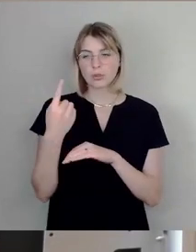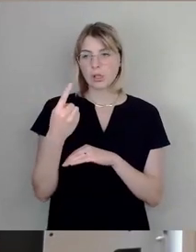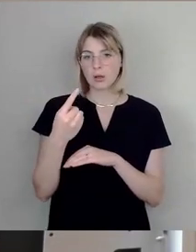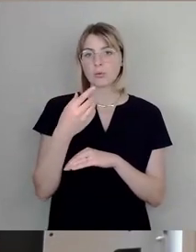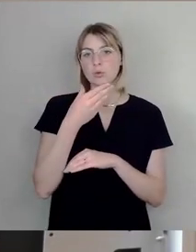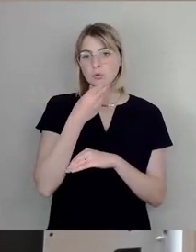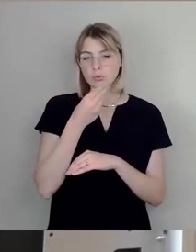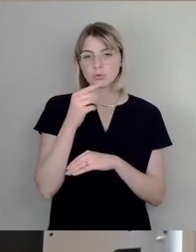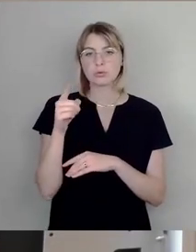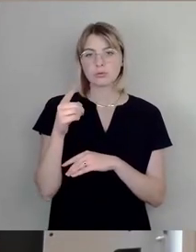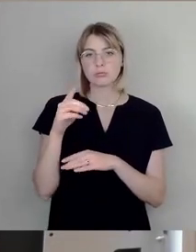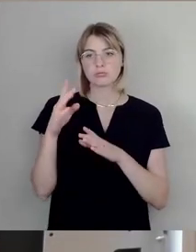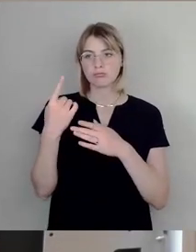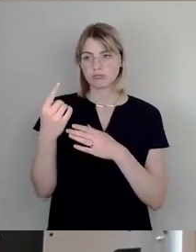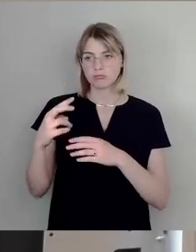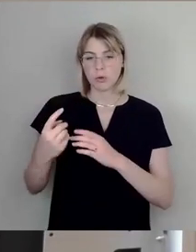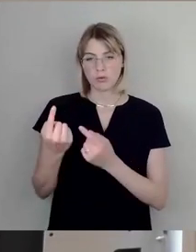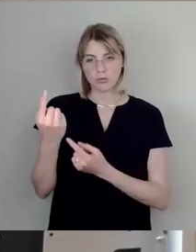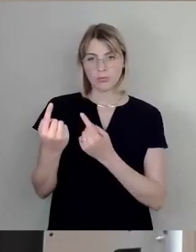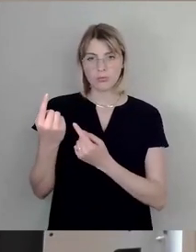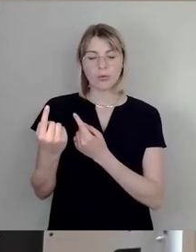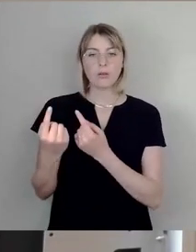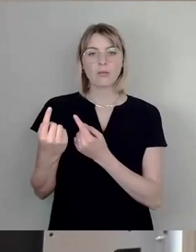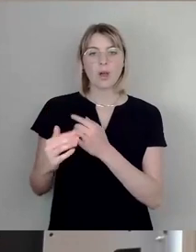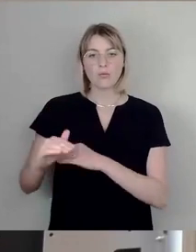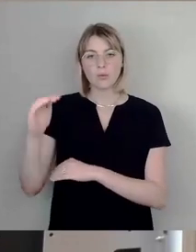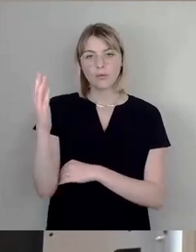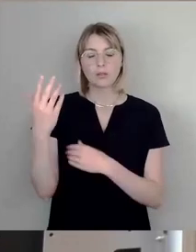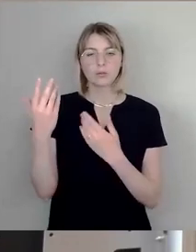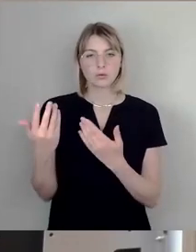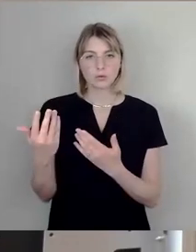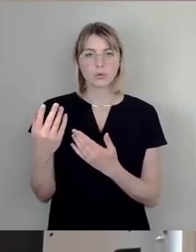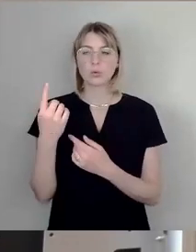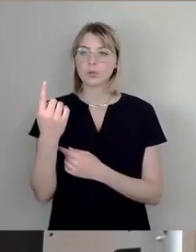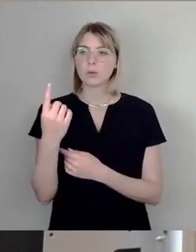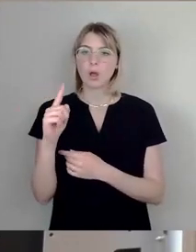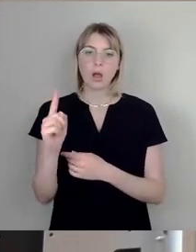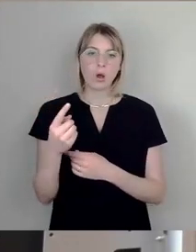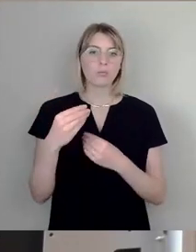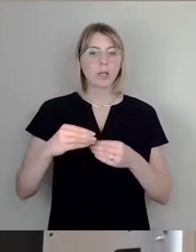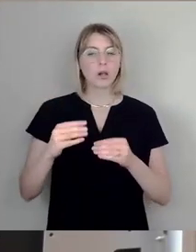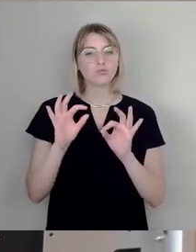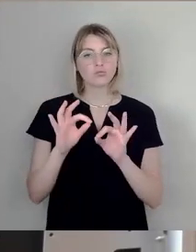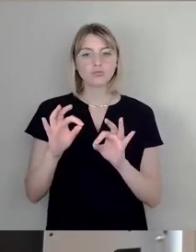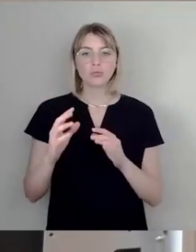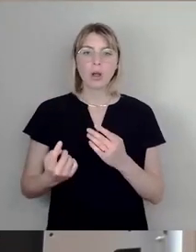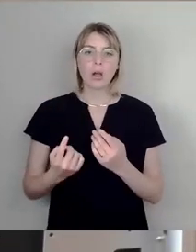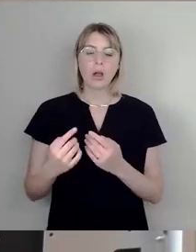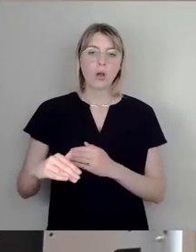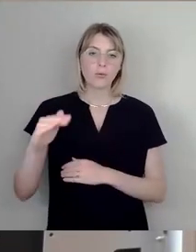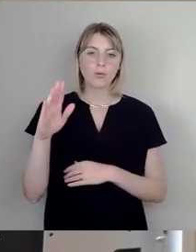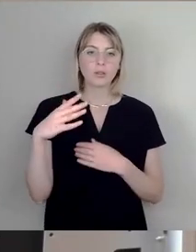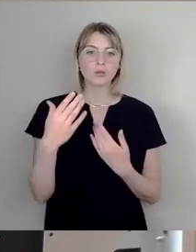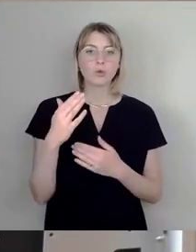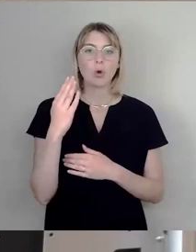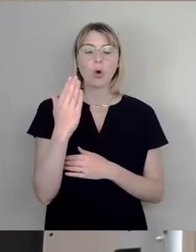Sie ist also in, wie wir sagen, gesicherten materiellen Verhältnissen aufgewachsen, hat dann an der Ostbahnstraße gewohnt, eine Straße, die es heute